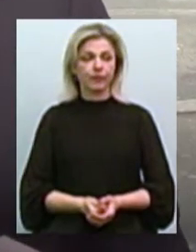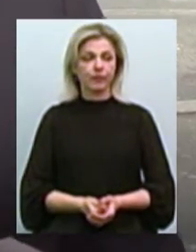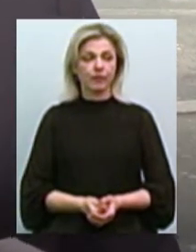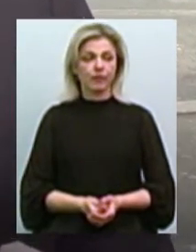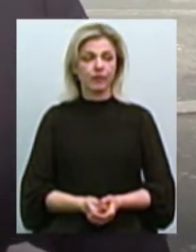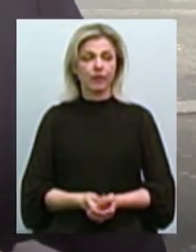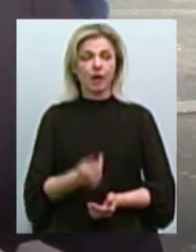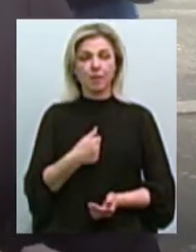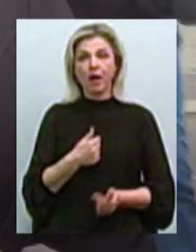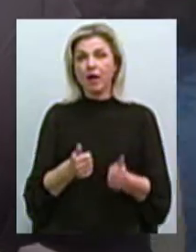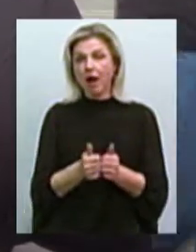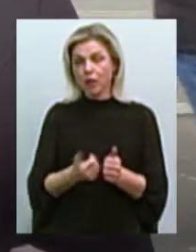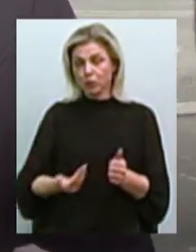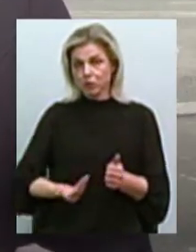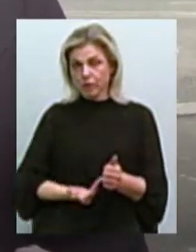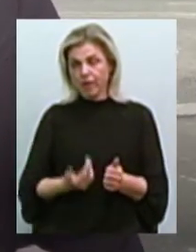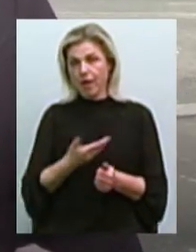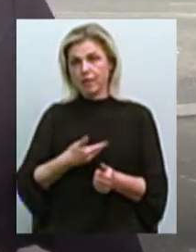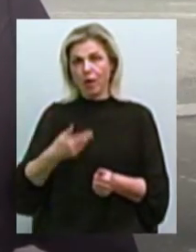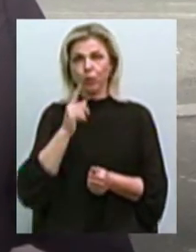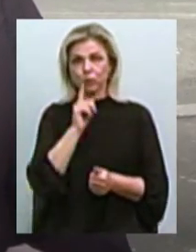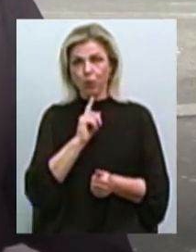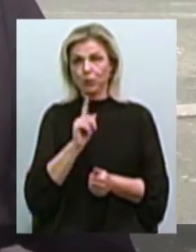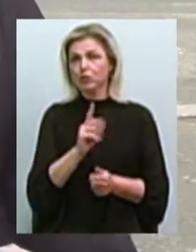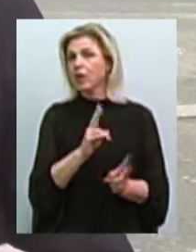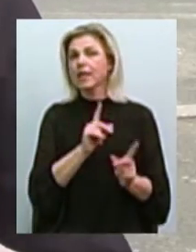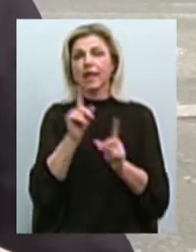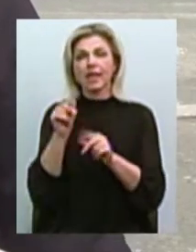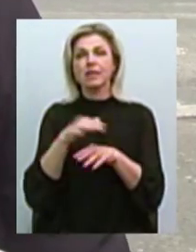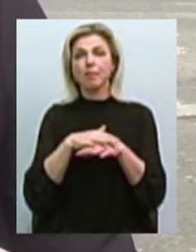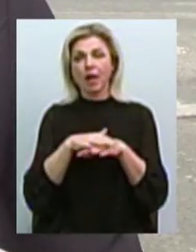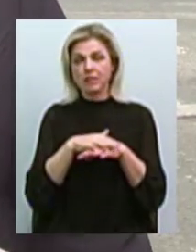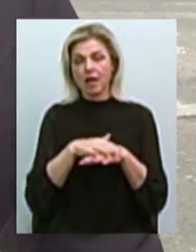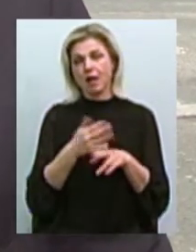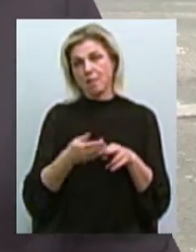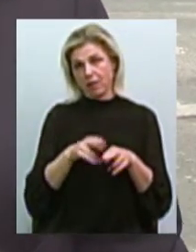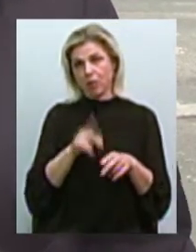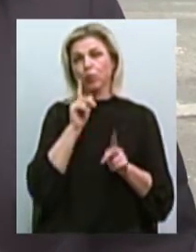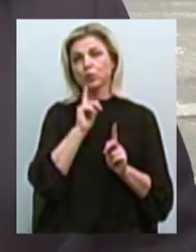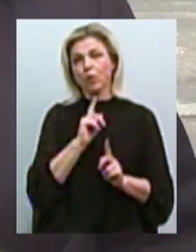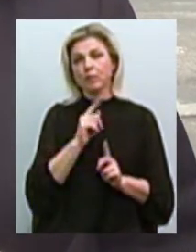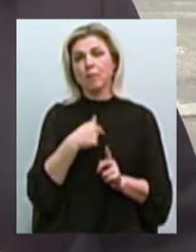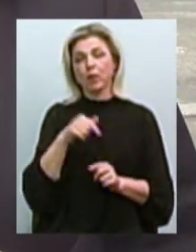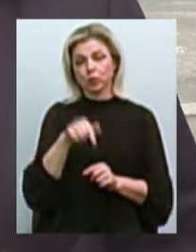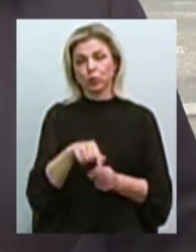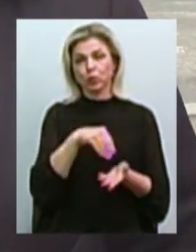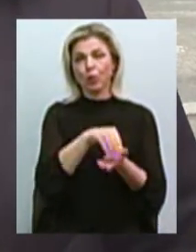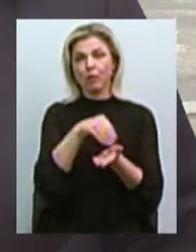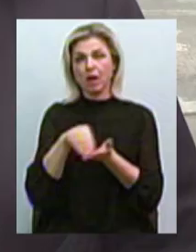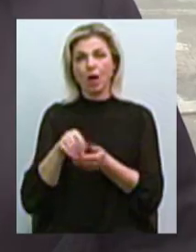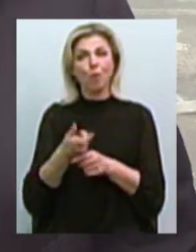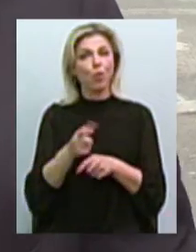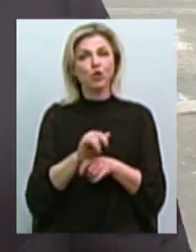Живемо, нам удобно. Нам не їздить на базар і нікуди. Ми старі люди. Ми тут купуємося, більше нікуди.